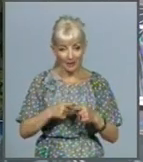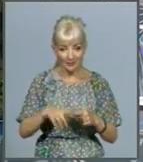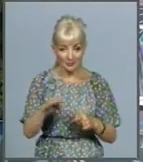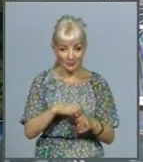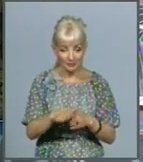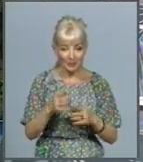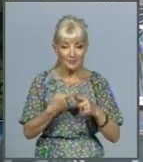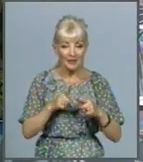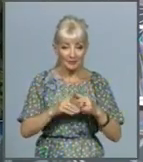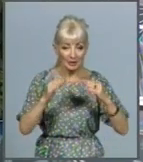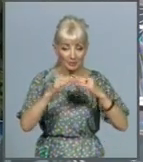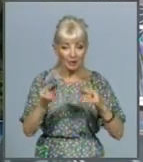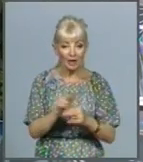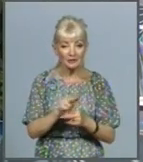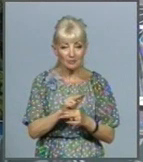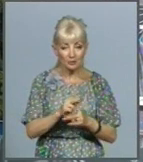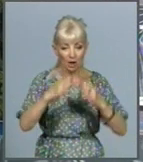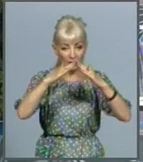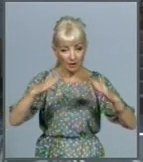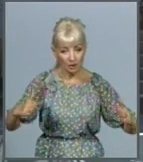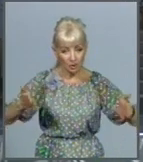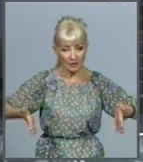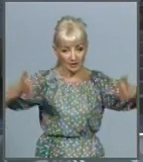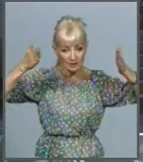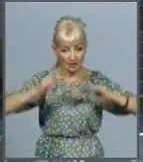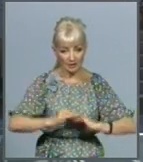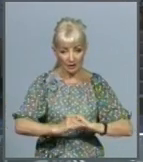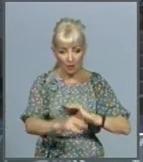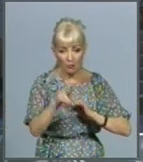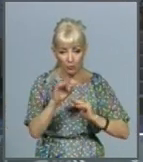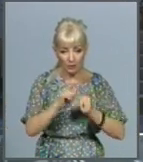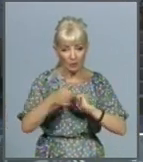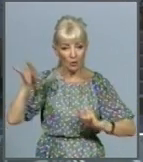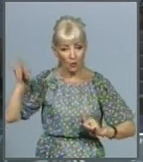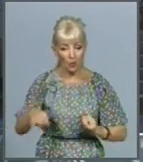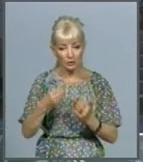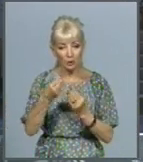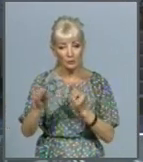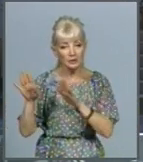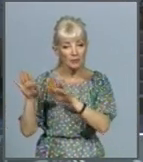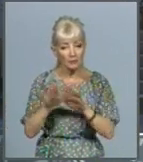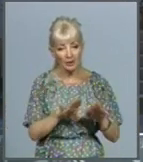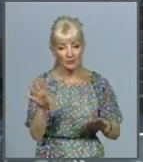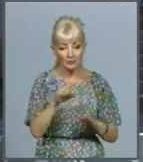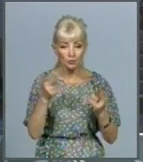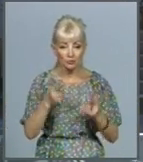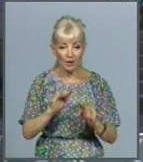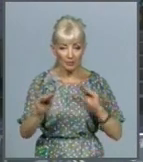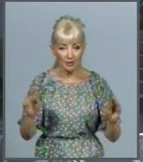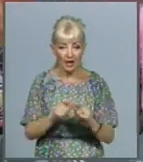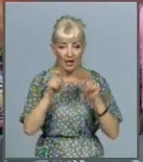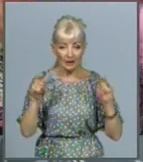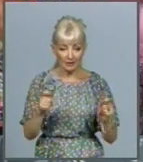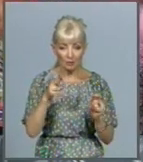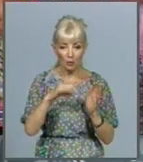відремонтувати покрівлю, стіни, підлогу, замінити вікна, закупити меблі та все необхідне обладнання. Відкриття за графіком – восени